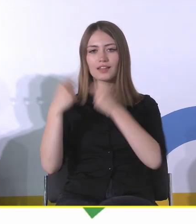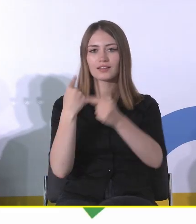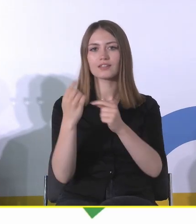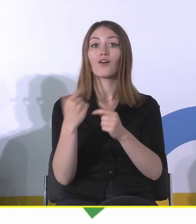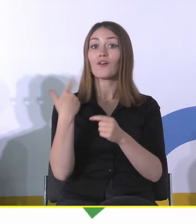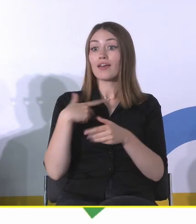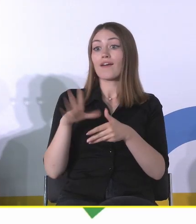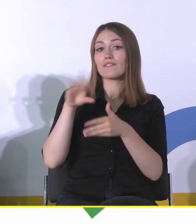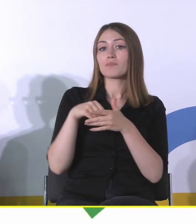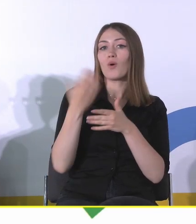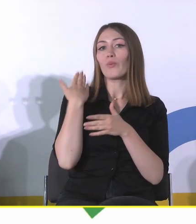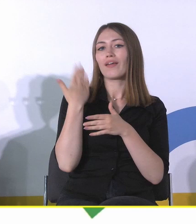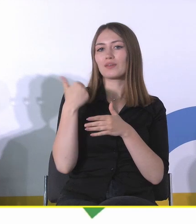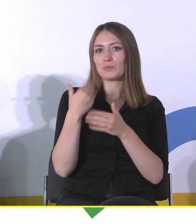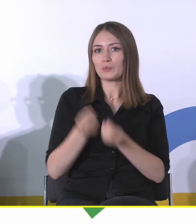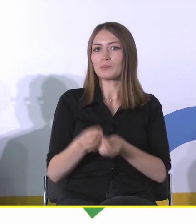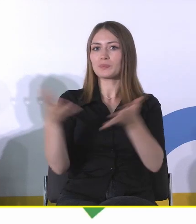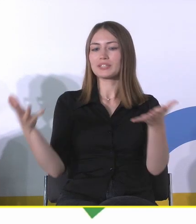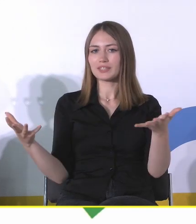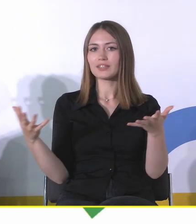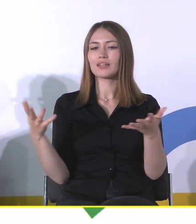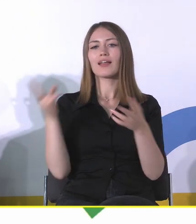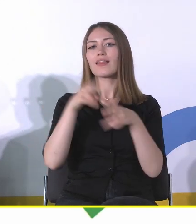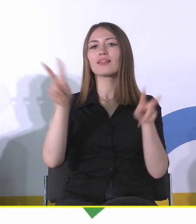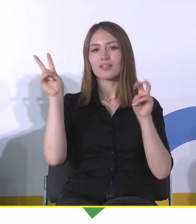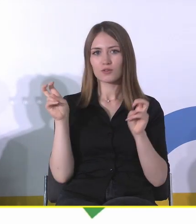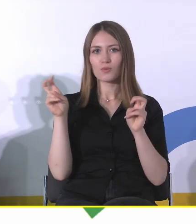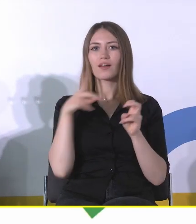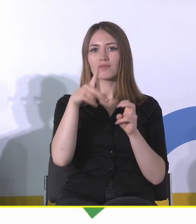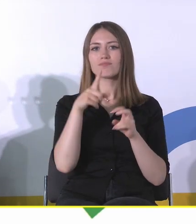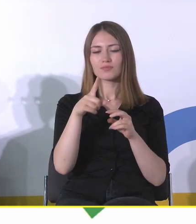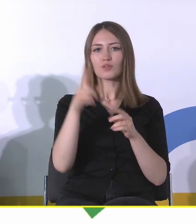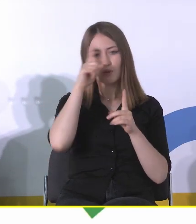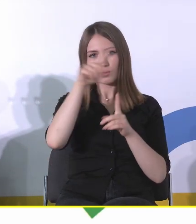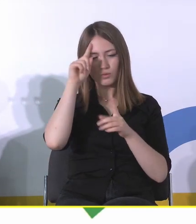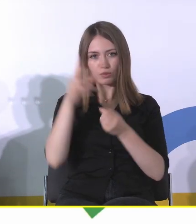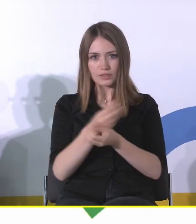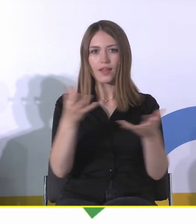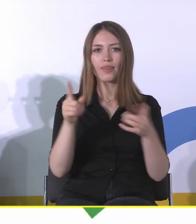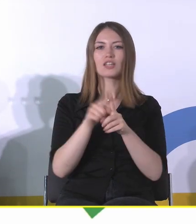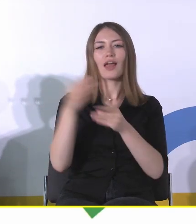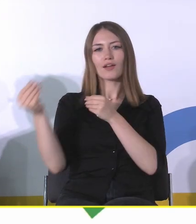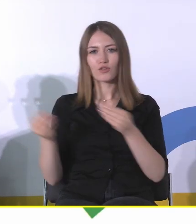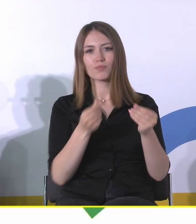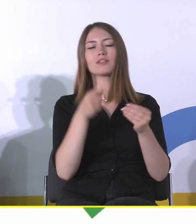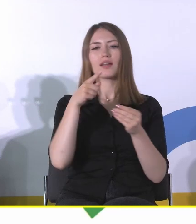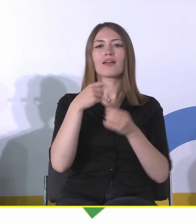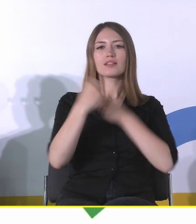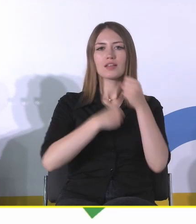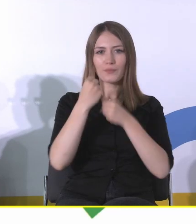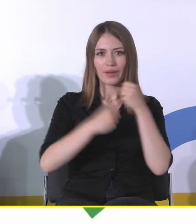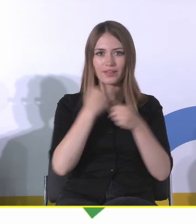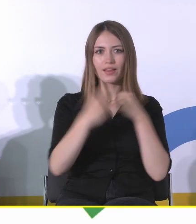ostatniej z tych publikacji pod tytułem Społeczno-ekonomiczne oddziaływanie dziedzictwa kulturowego, stan badań i perspektywy badawcze,